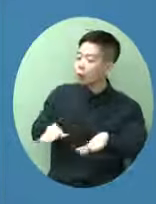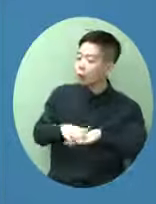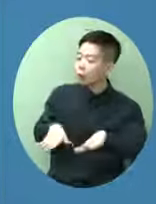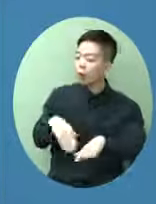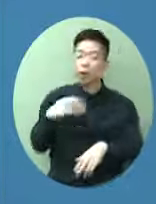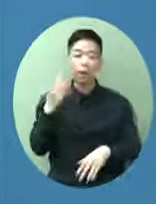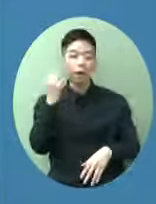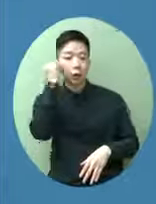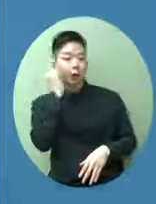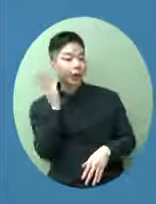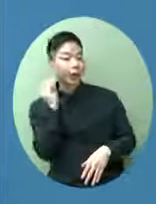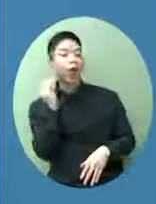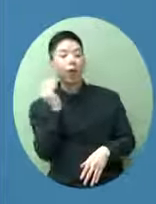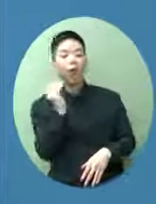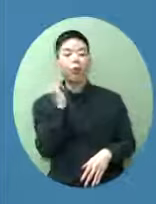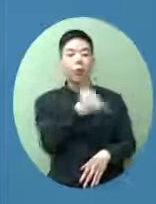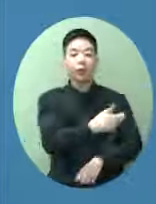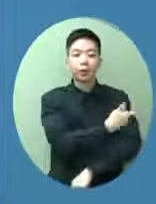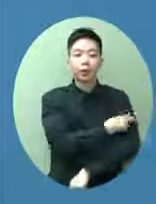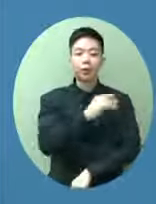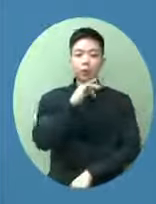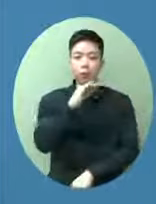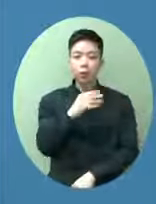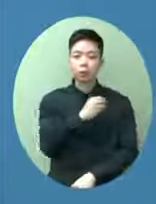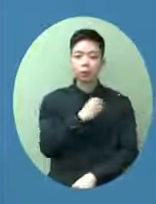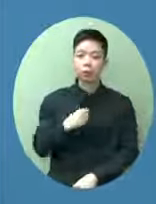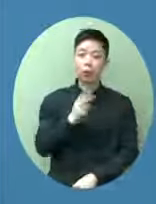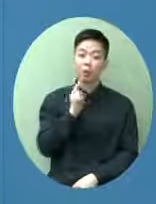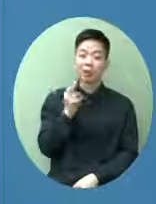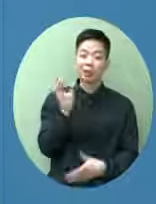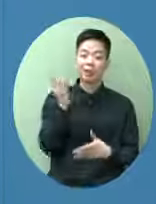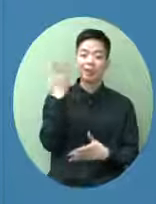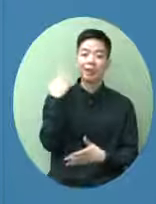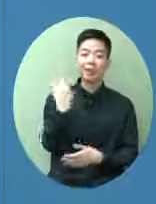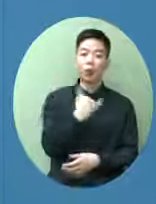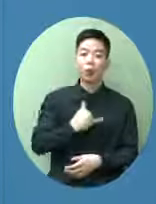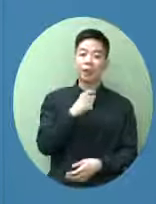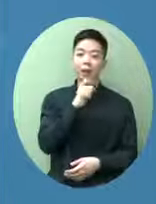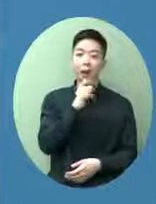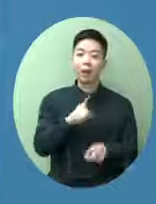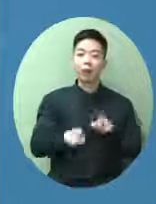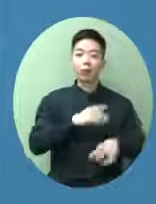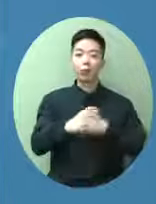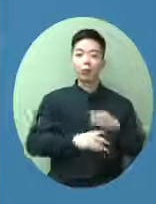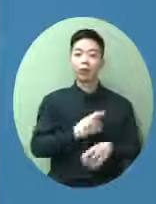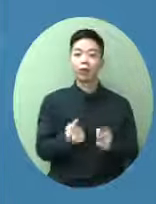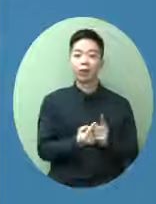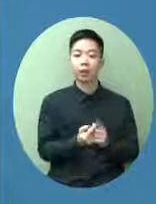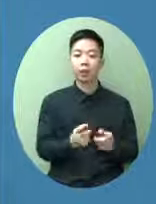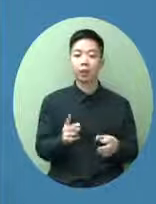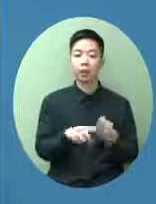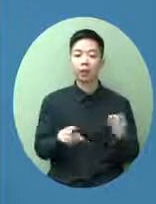打如果醫生自己有猶疑早期真的有我行會成員林靜財醫生都說早期的醫生